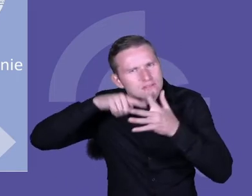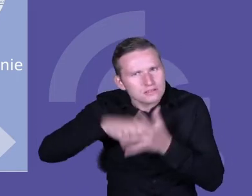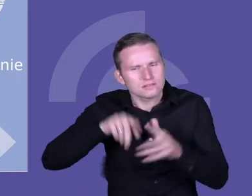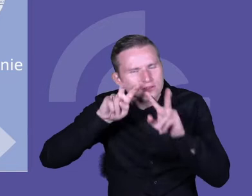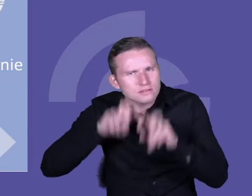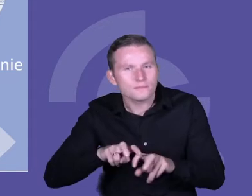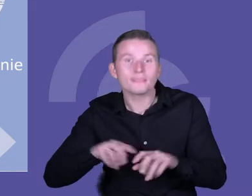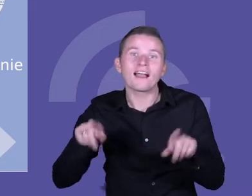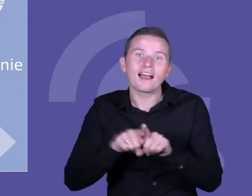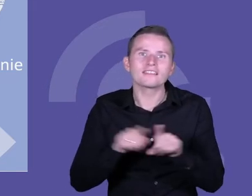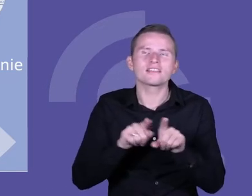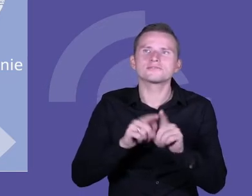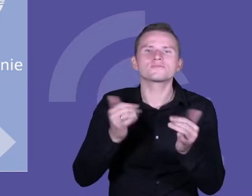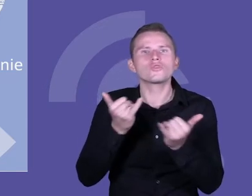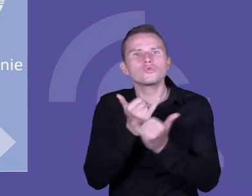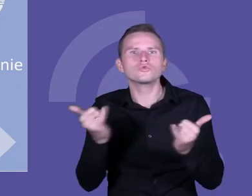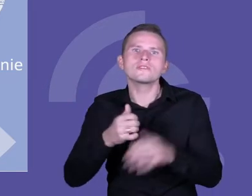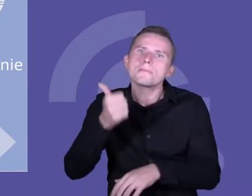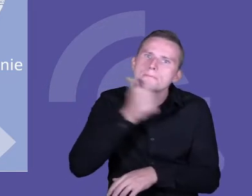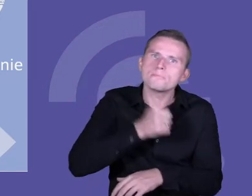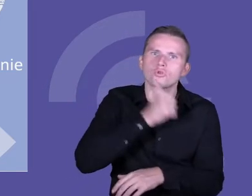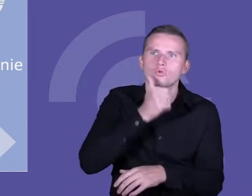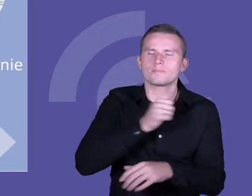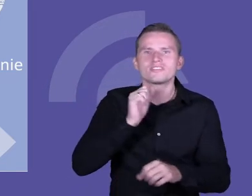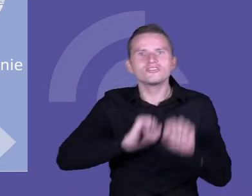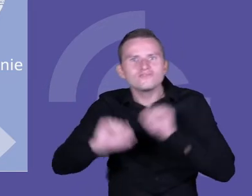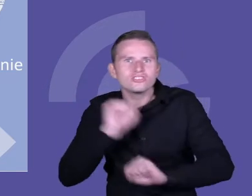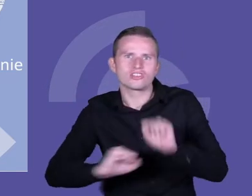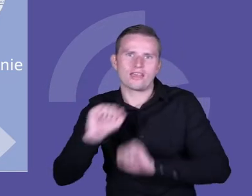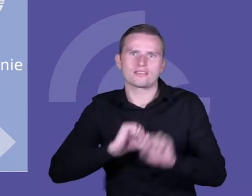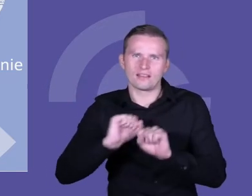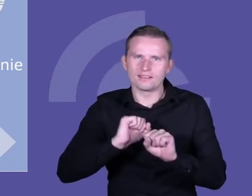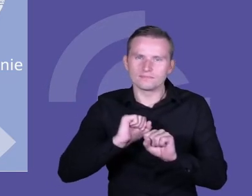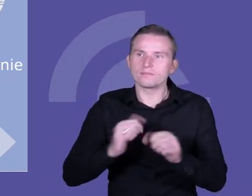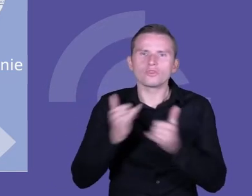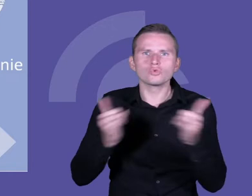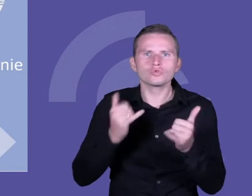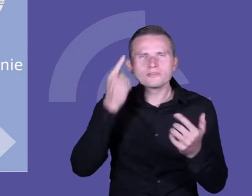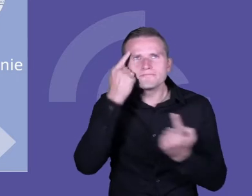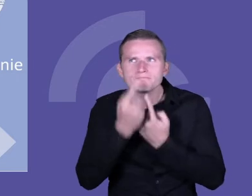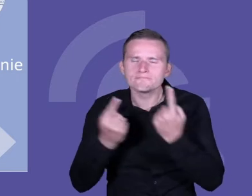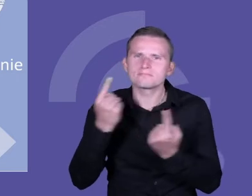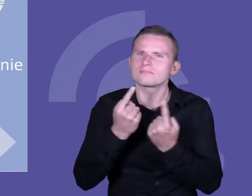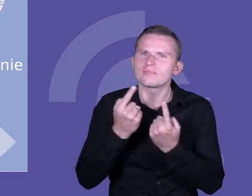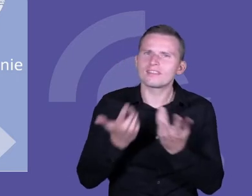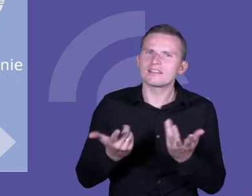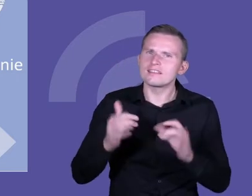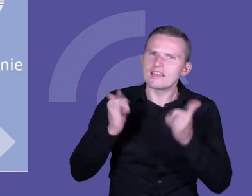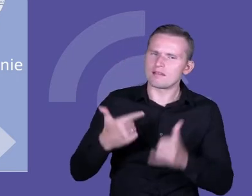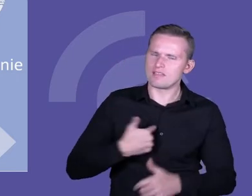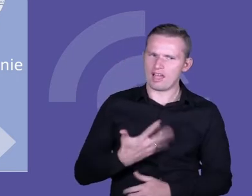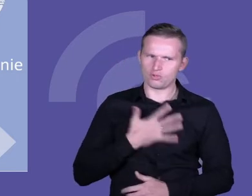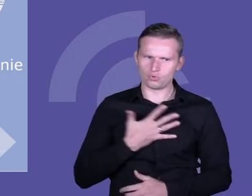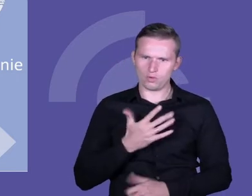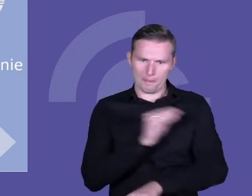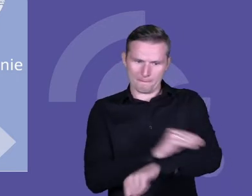Eksperymentowanie, które polegało na próbach, na ćwiczeniach, na refleksji, na ile ja się dobrze czuję z